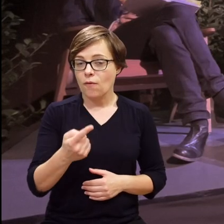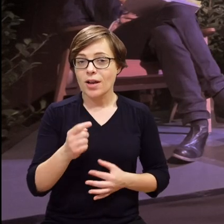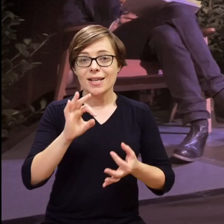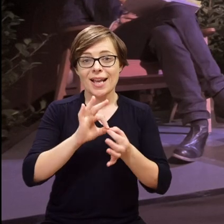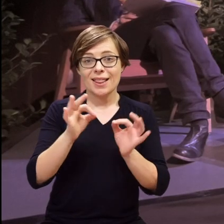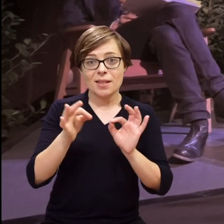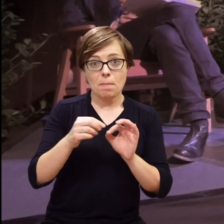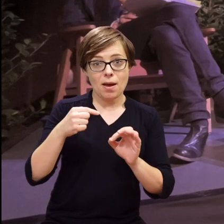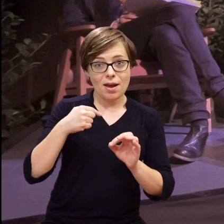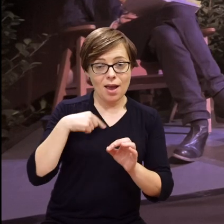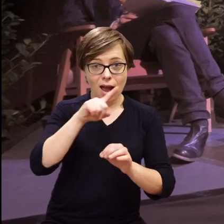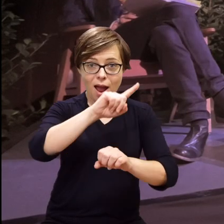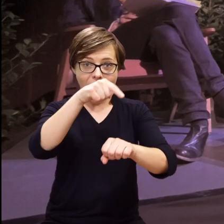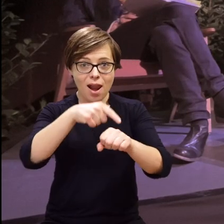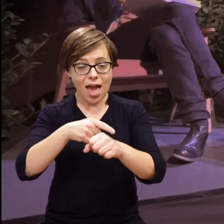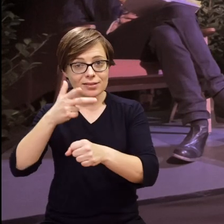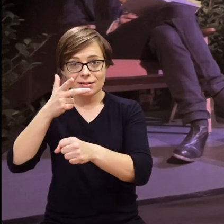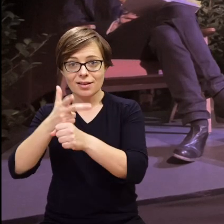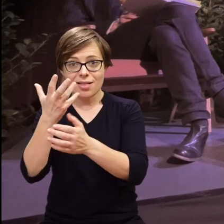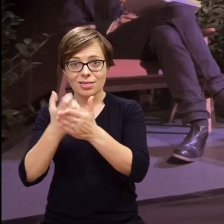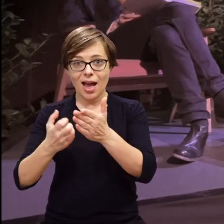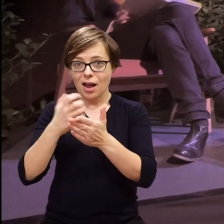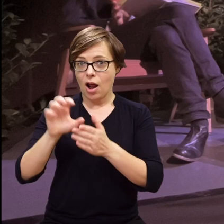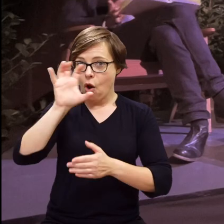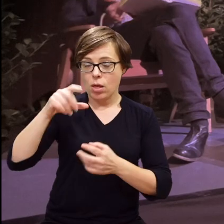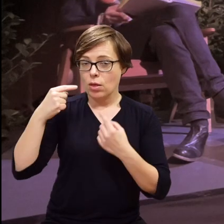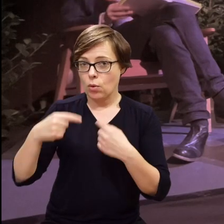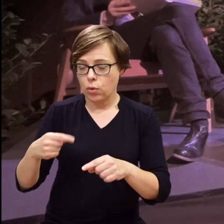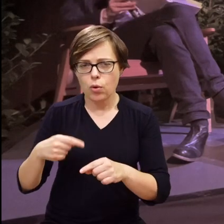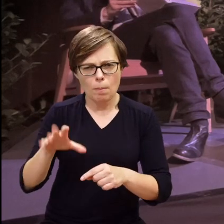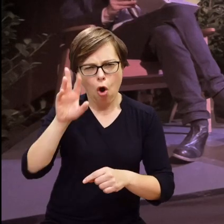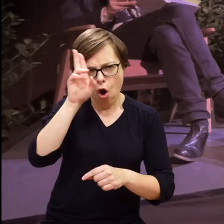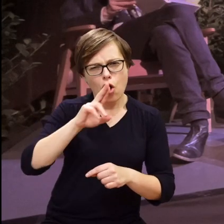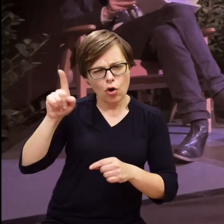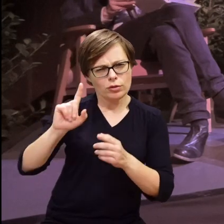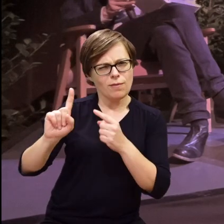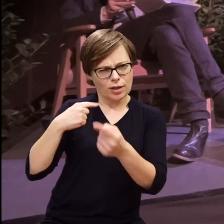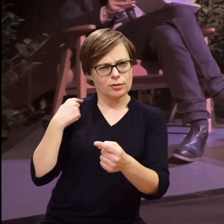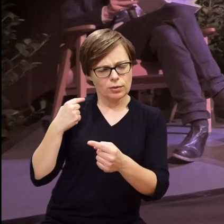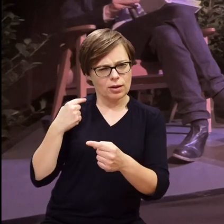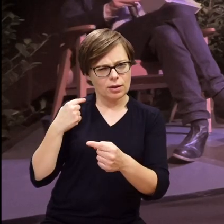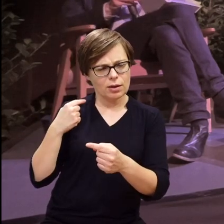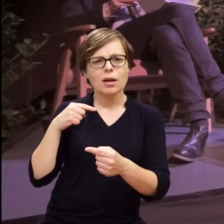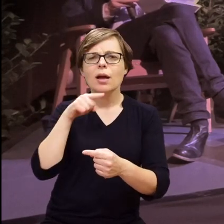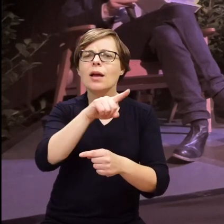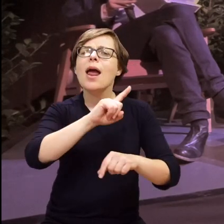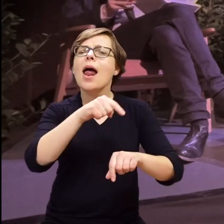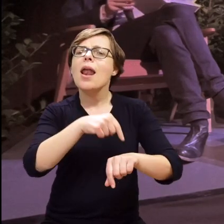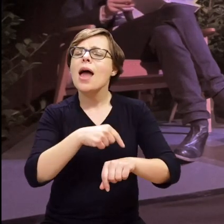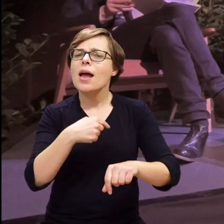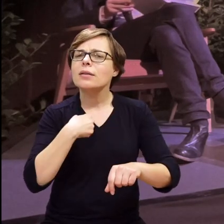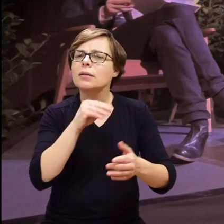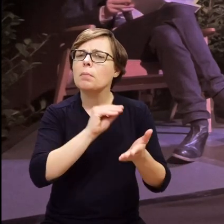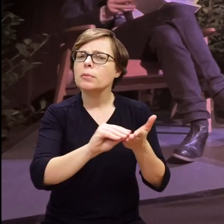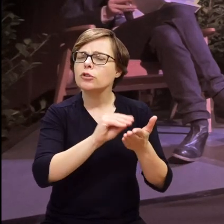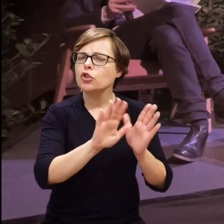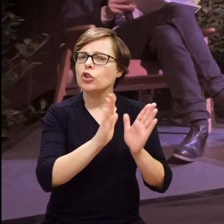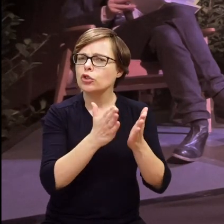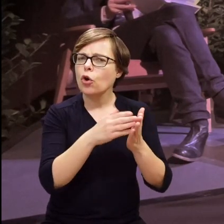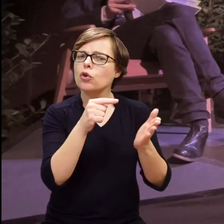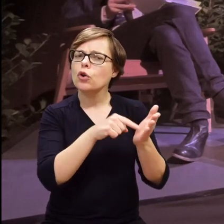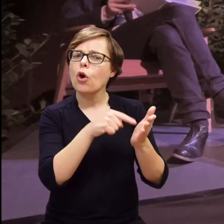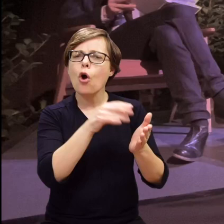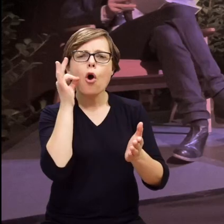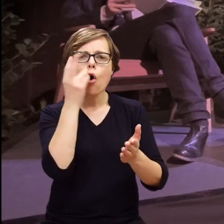gdybym nie zobaczyła nagrań z tych lekcji, ponieważ rodzice mi je wysłali, to znaczy nagrali te lekcje, te, które były tutaj opisane, które